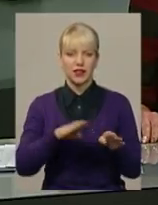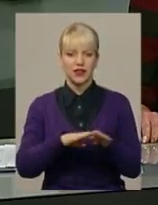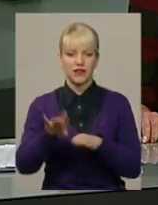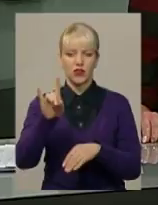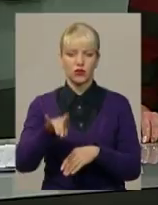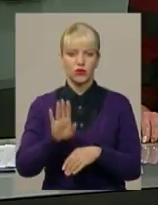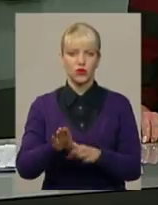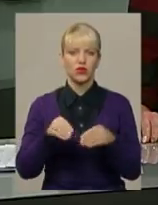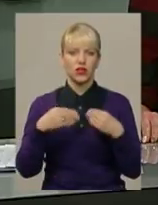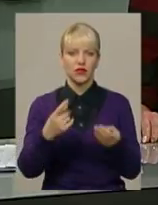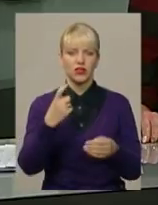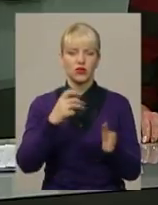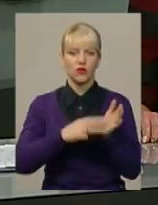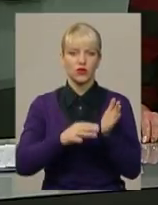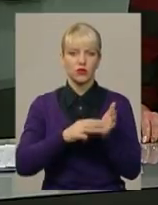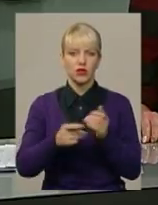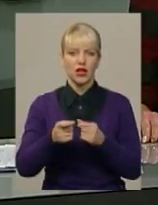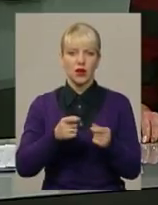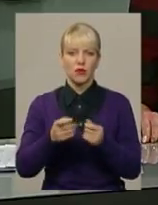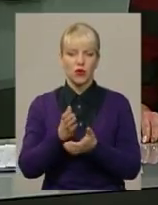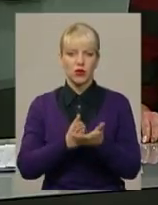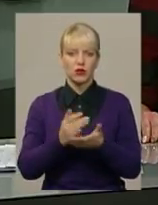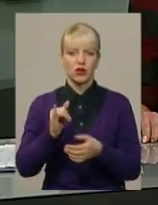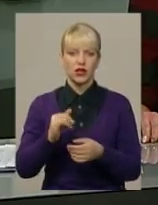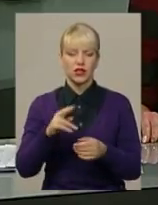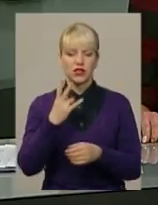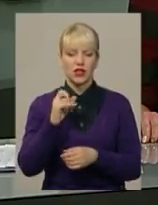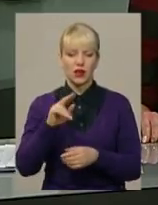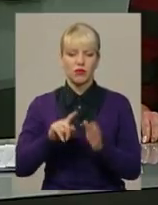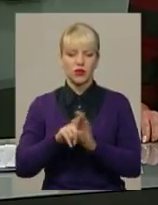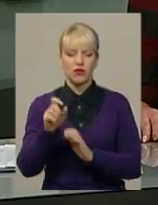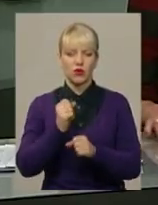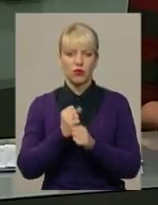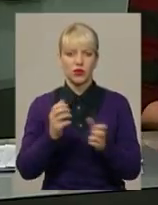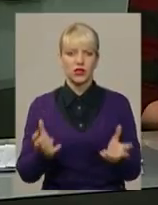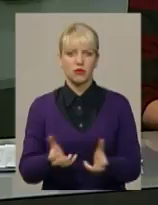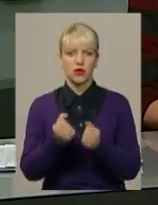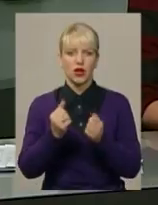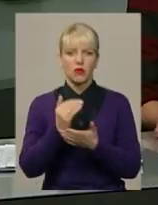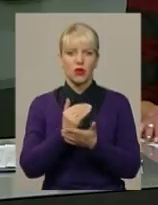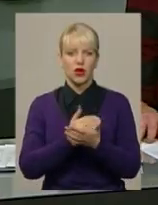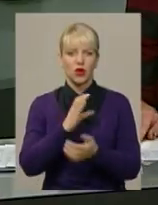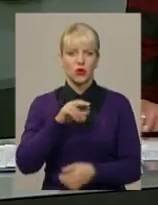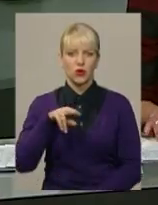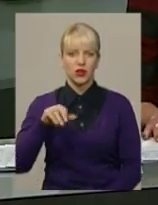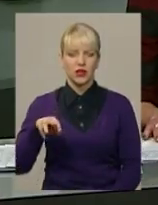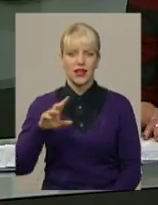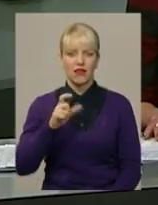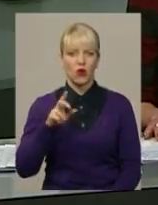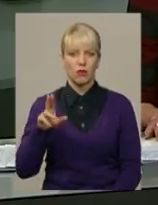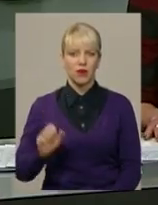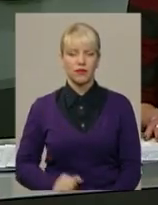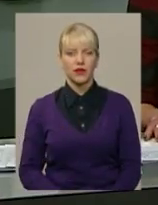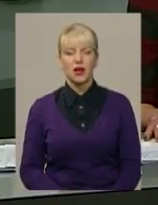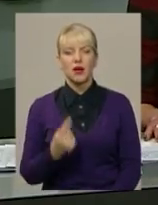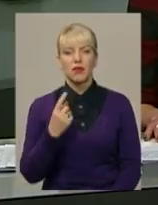понад 180 видів адмінпослуг. СНАП розпочав роботу за підтримки програми «Юліт з Європою». З